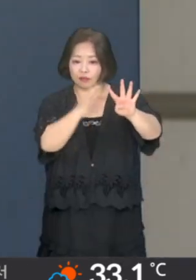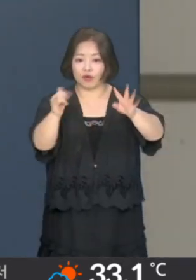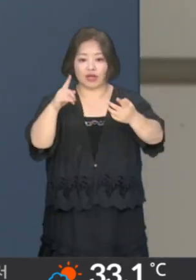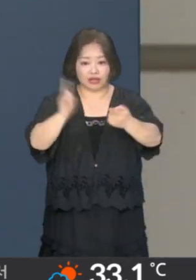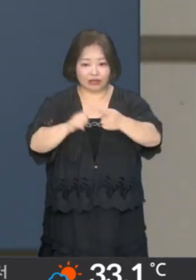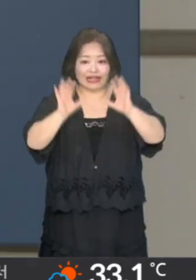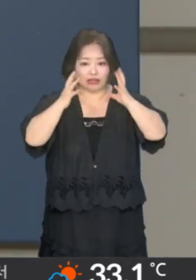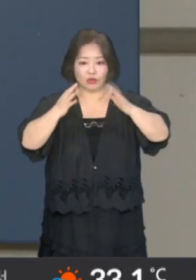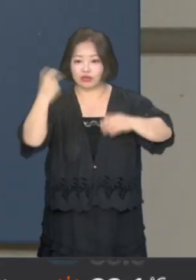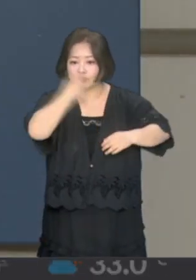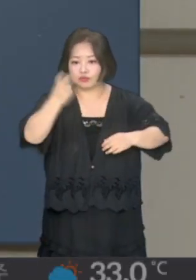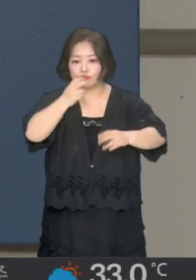진행하고 있습니다.